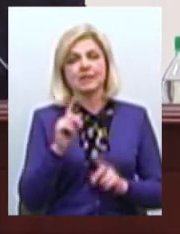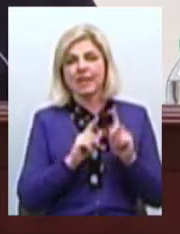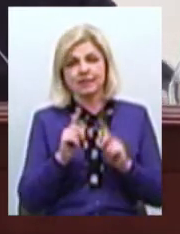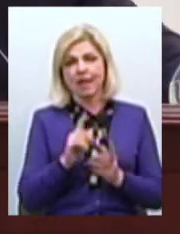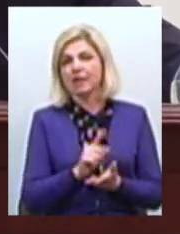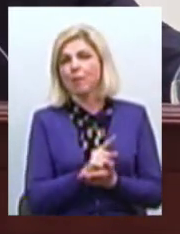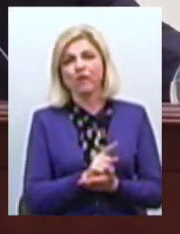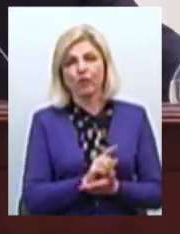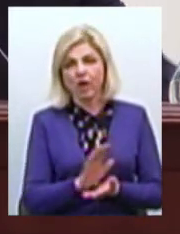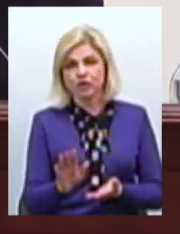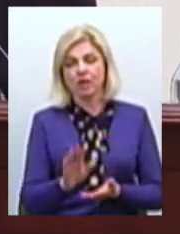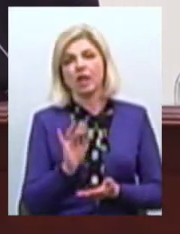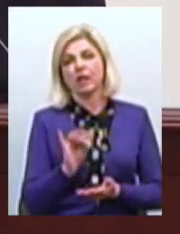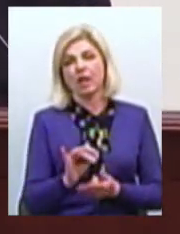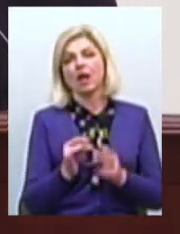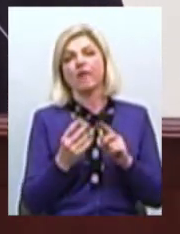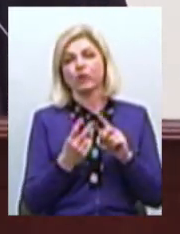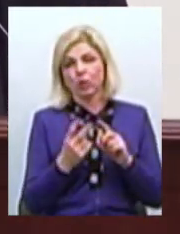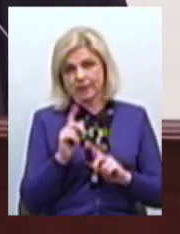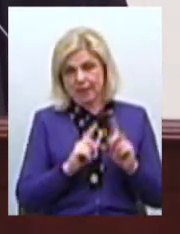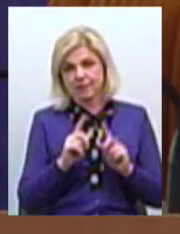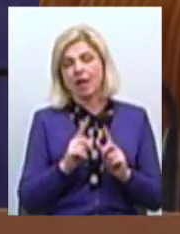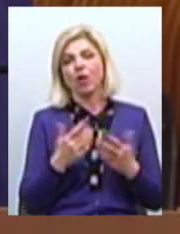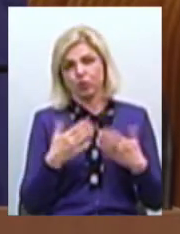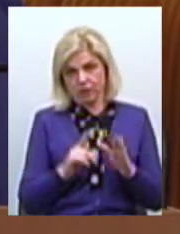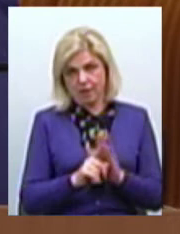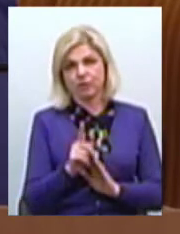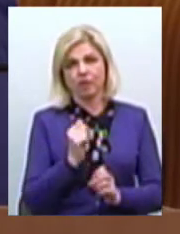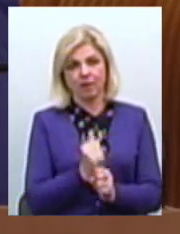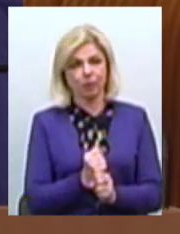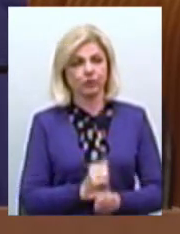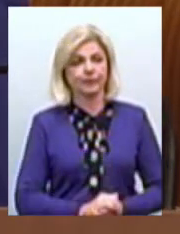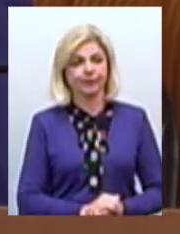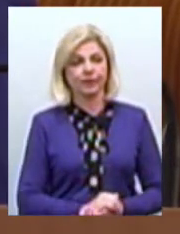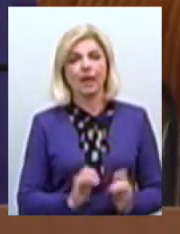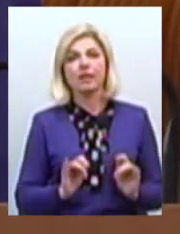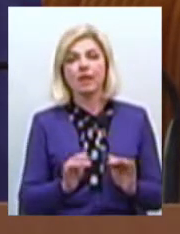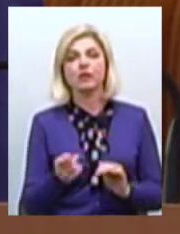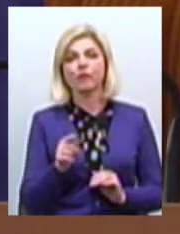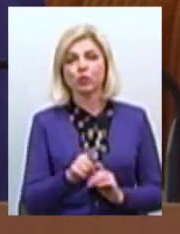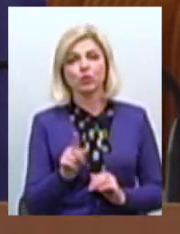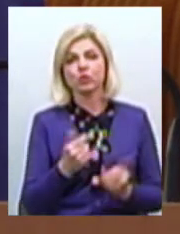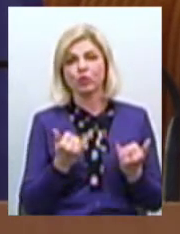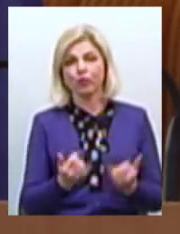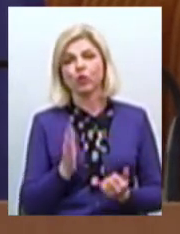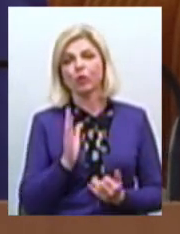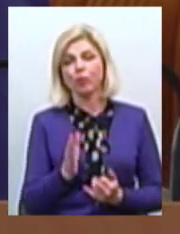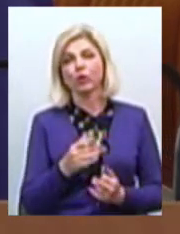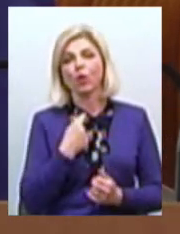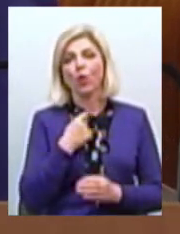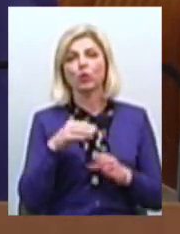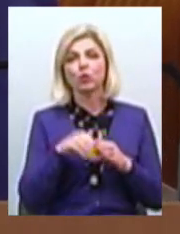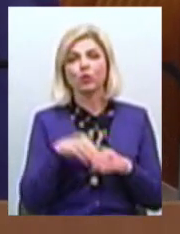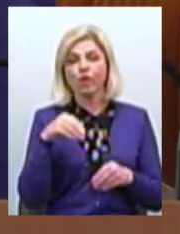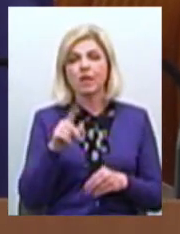зареєстрованих, 63 – сесія повноважна Справа в тому, що ми сьогодні будемо голосувати